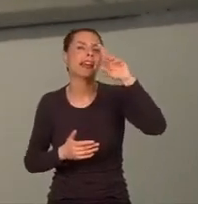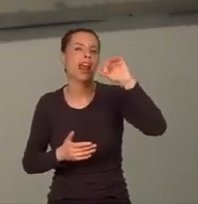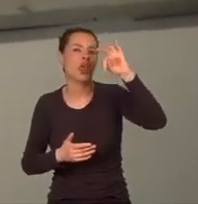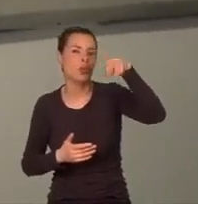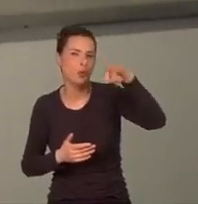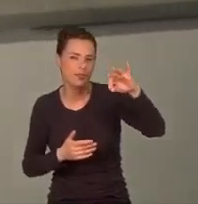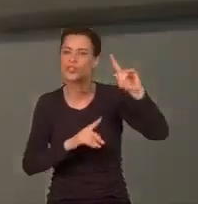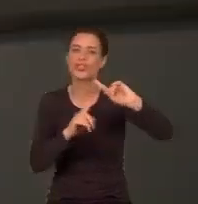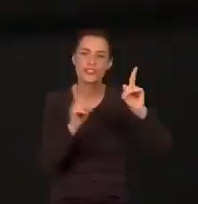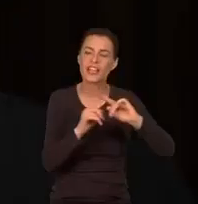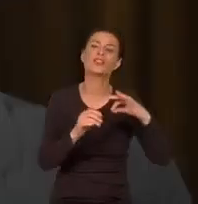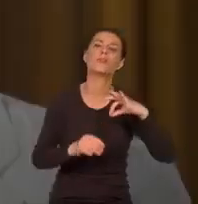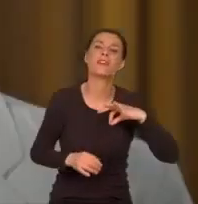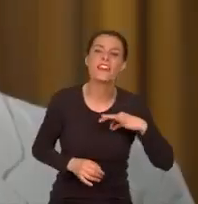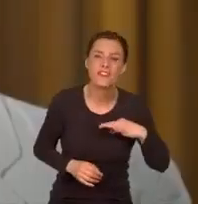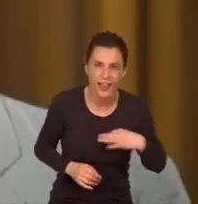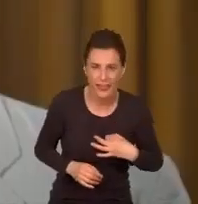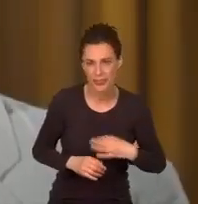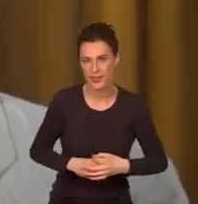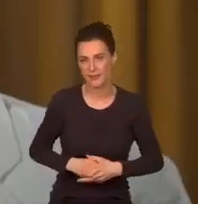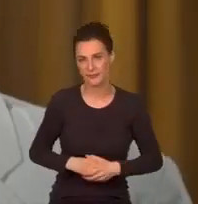przywołującego ich prywatny charakter.